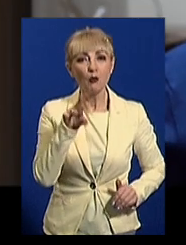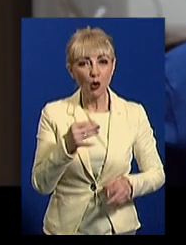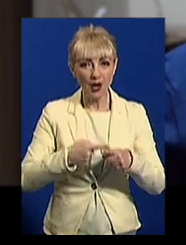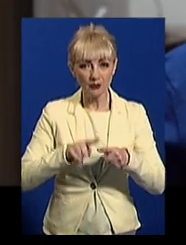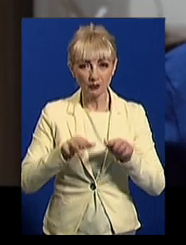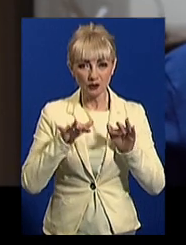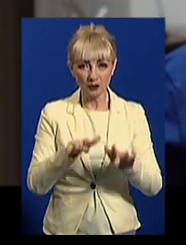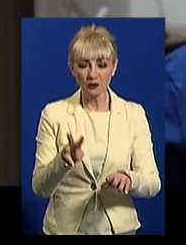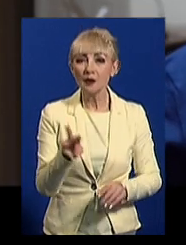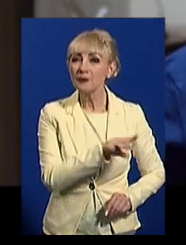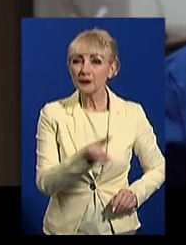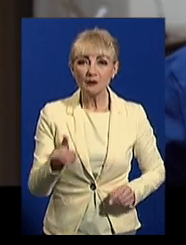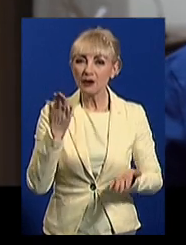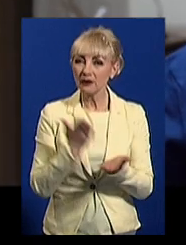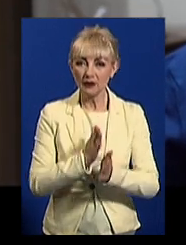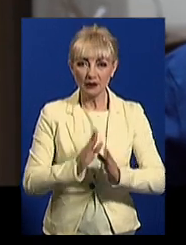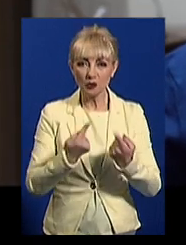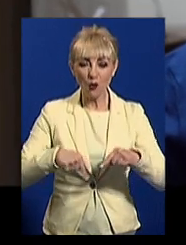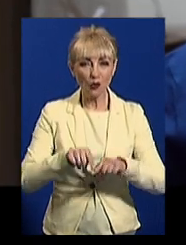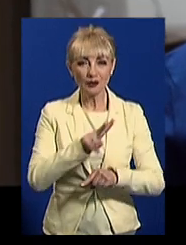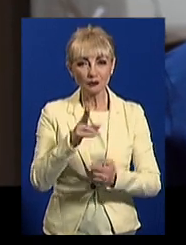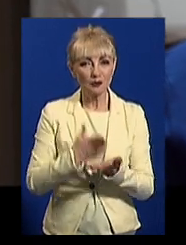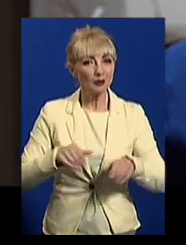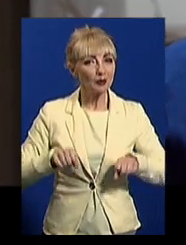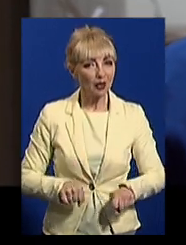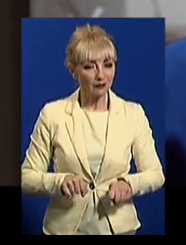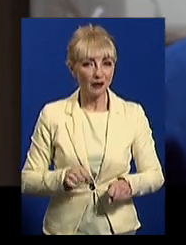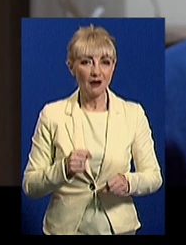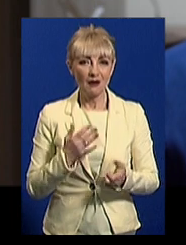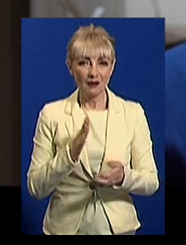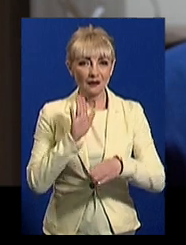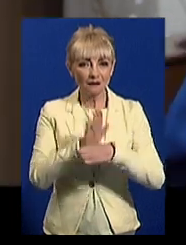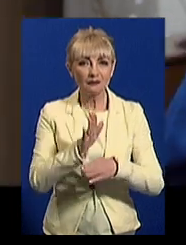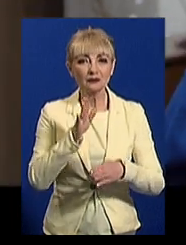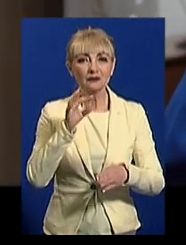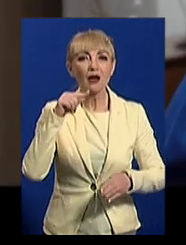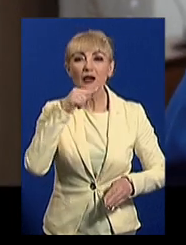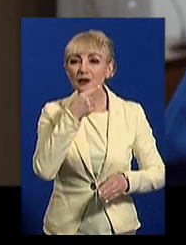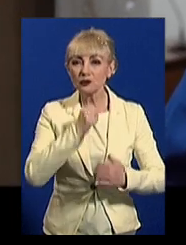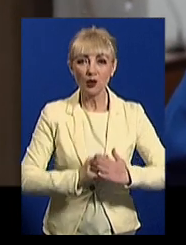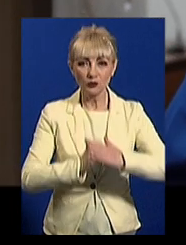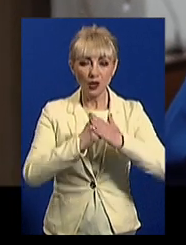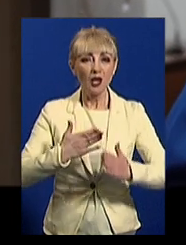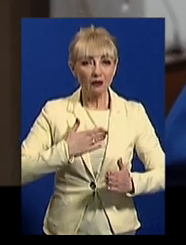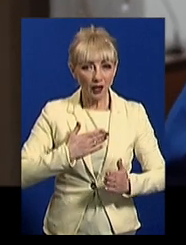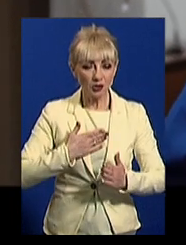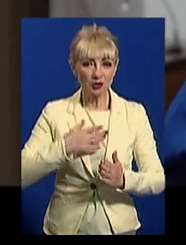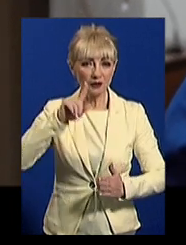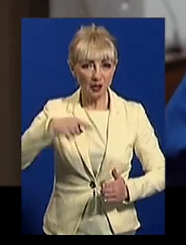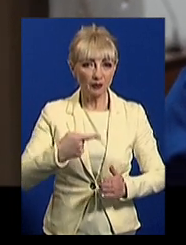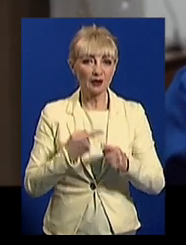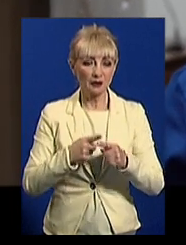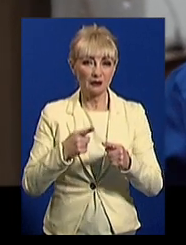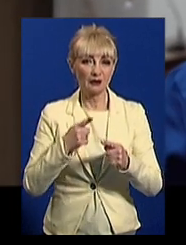Ми не є органом, який уповноважений встановлювати економічну обґрунтованість. Наші позивні вимоги, вони стосуються